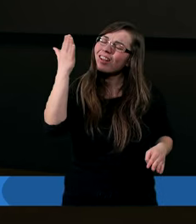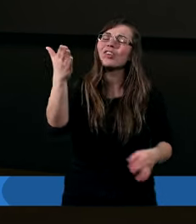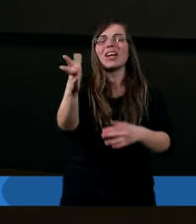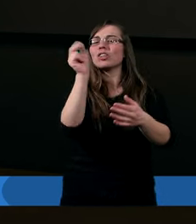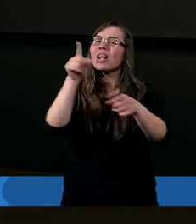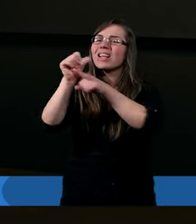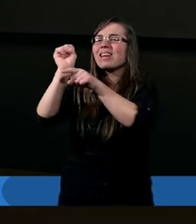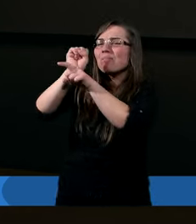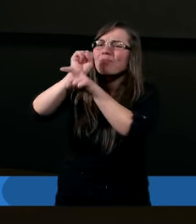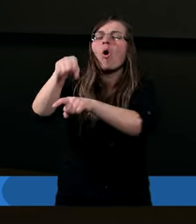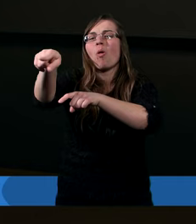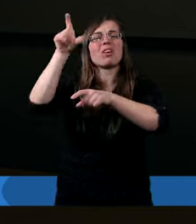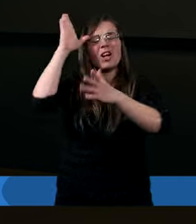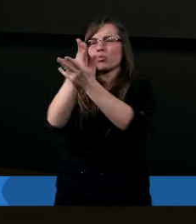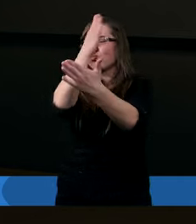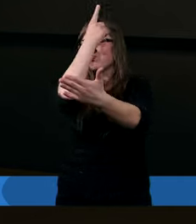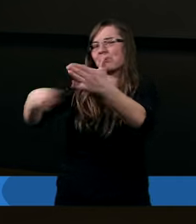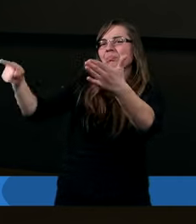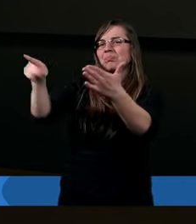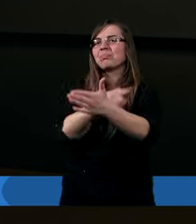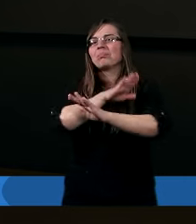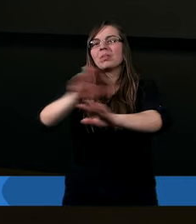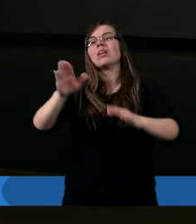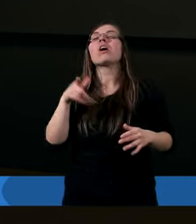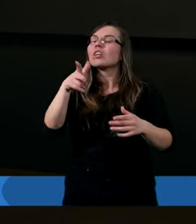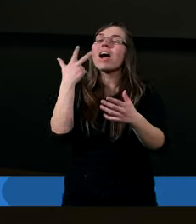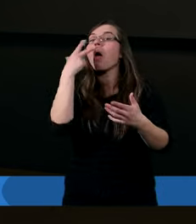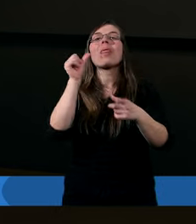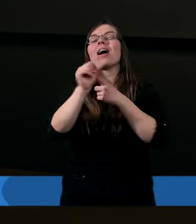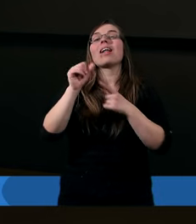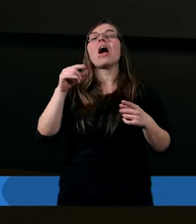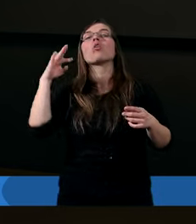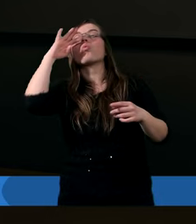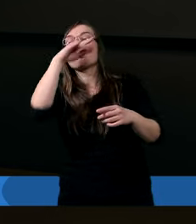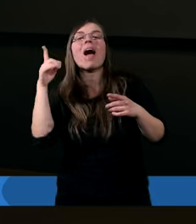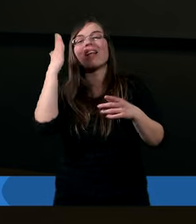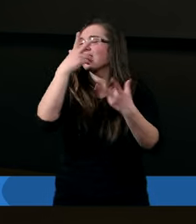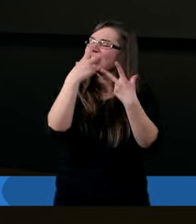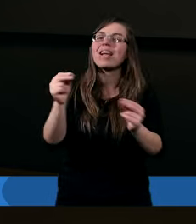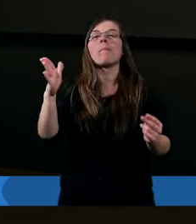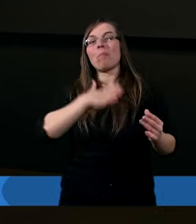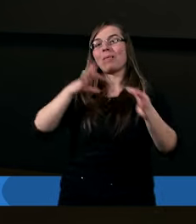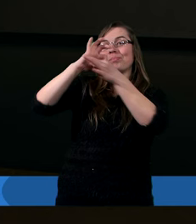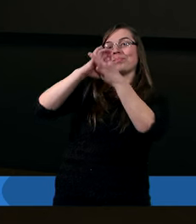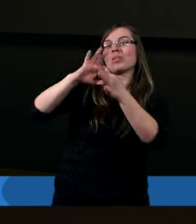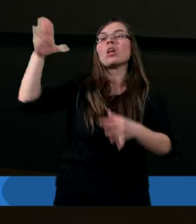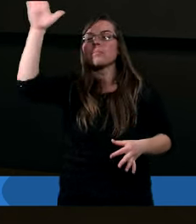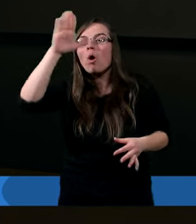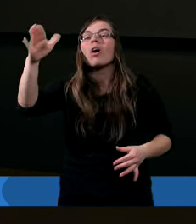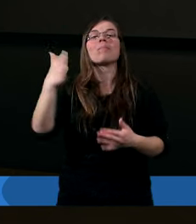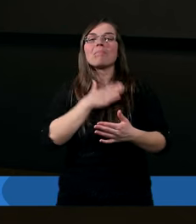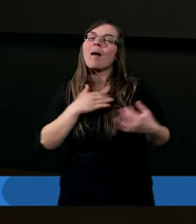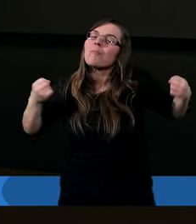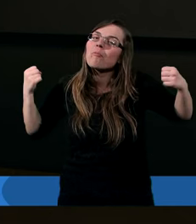nie jest płonną nadzieją. Mamy do czynienia z Bogiem. Bardzo